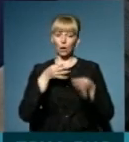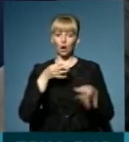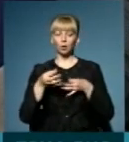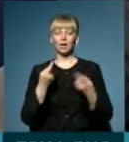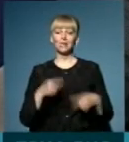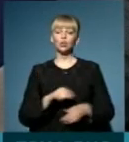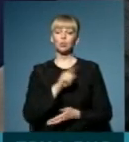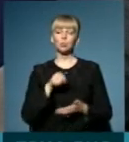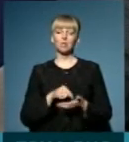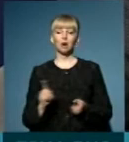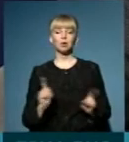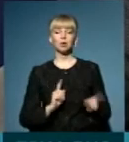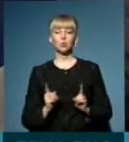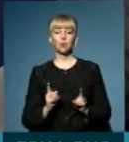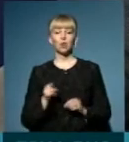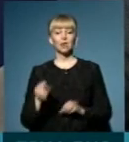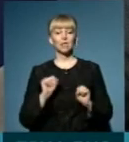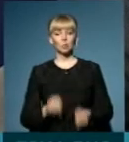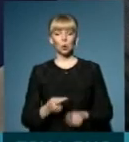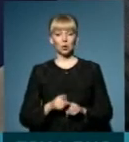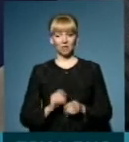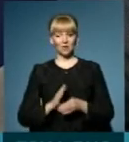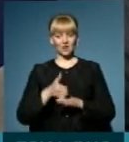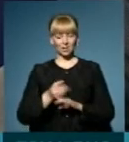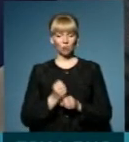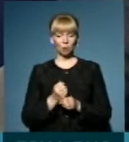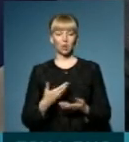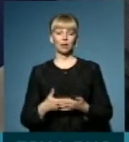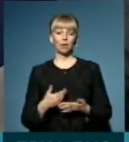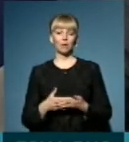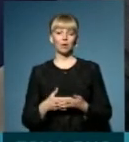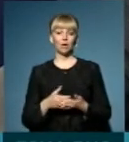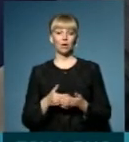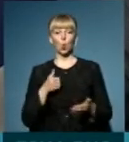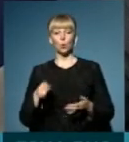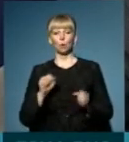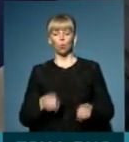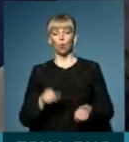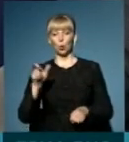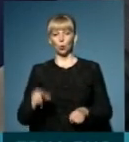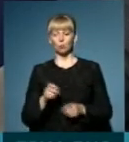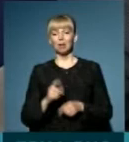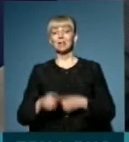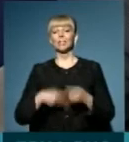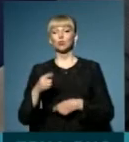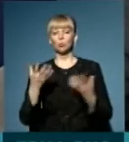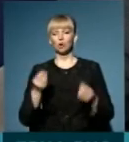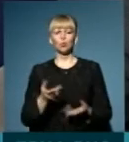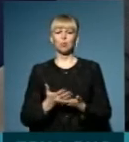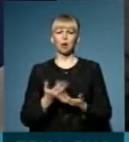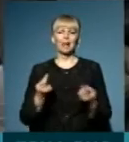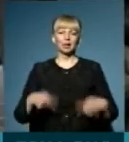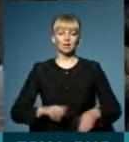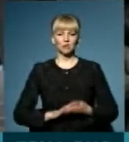інше питання, що він може цей візит зробити, наприклад, або до нього може ця родина прийти на наступний день, якщо там немає